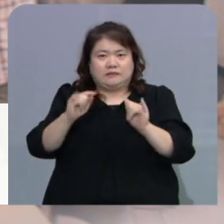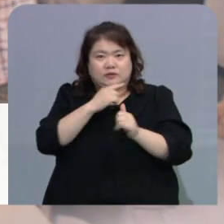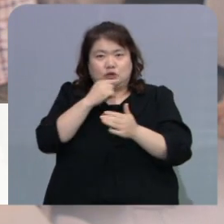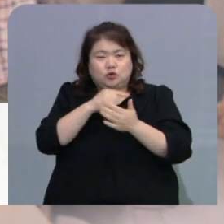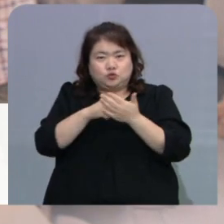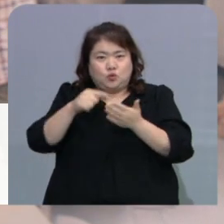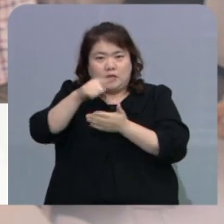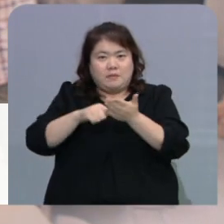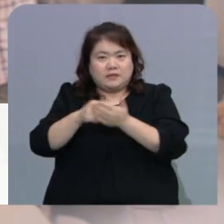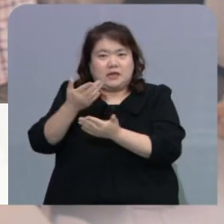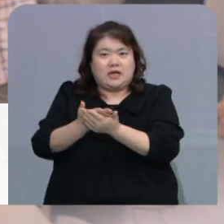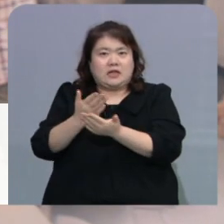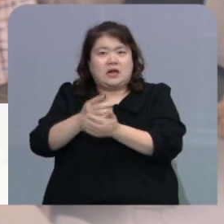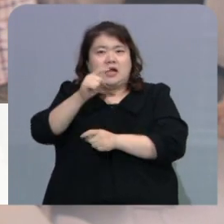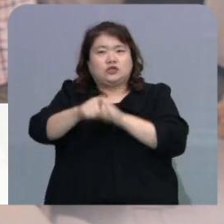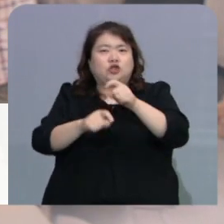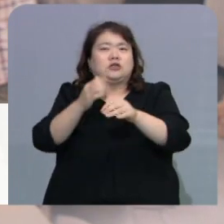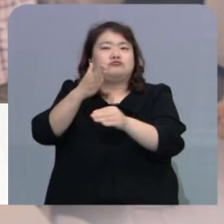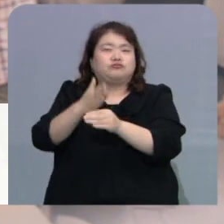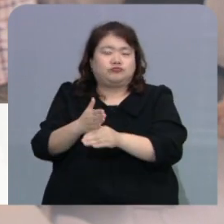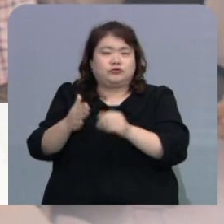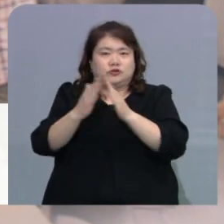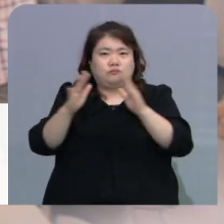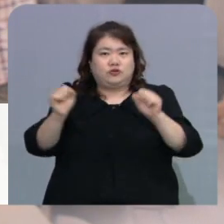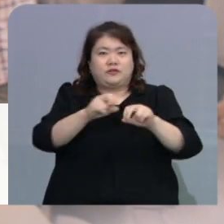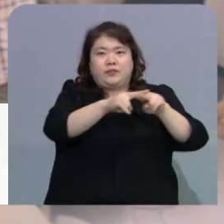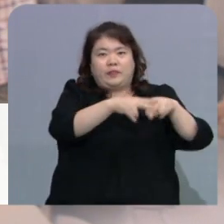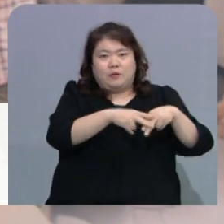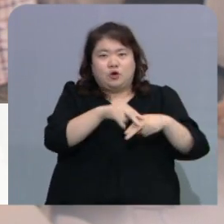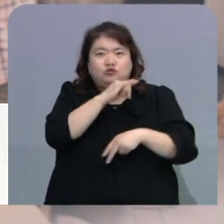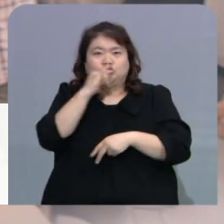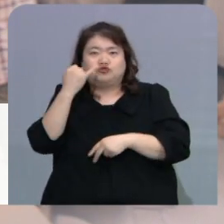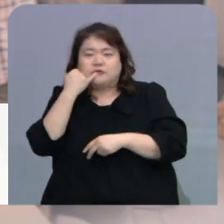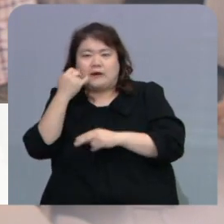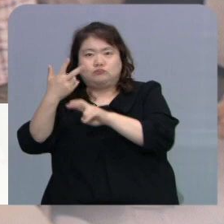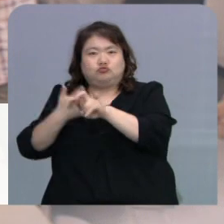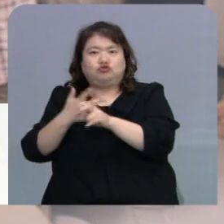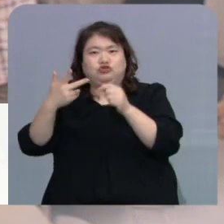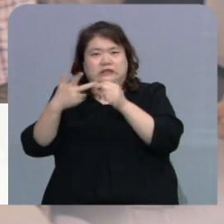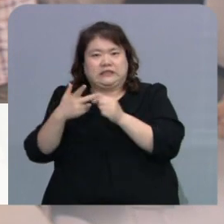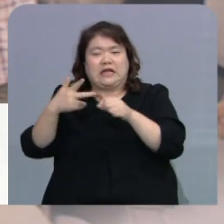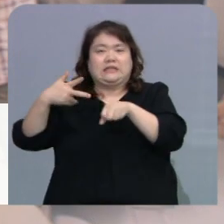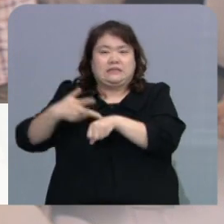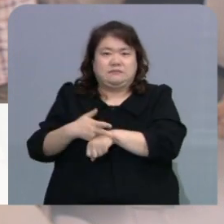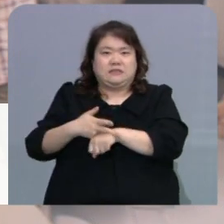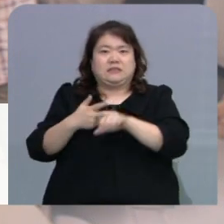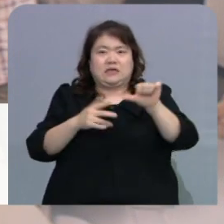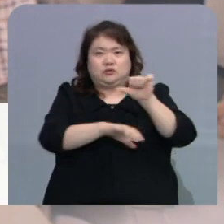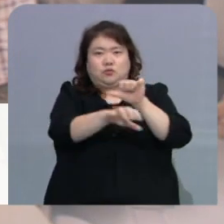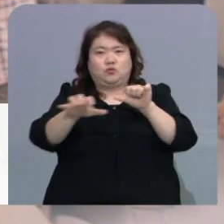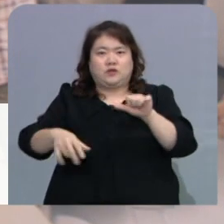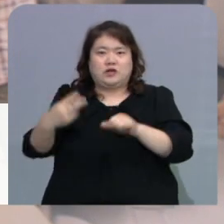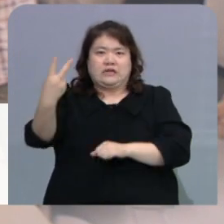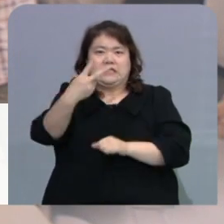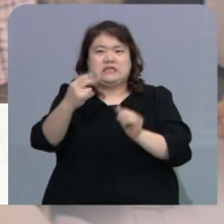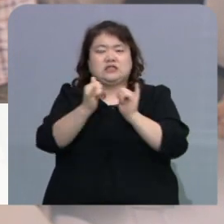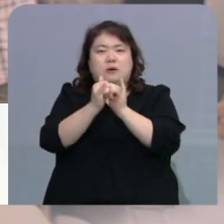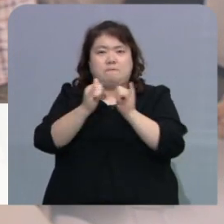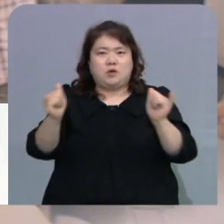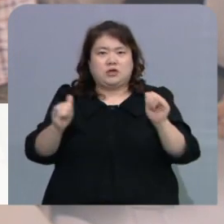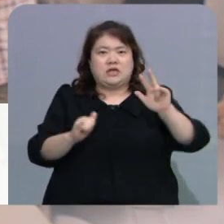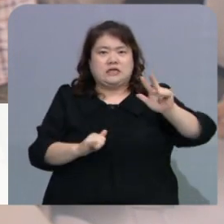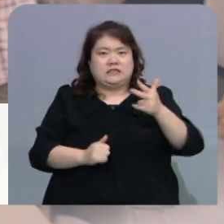절차를 받게 됐습니다. 전북에선 남원과 순창, 무주 지난 임실에서 주민 2천여 명이